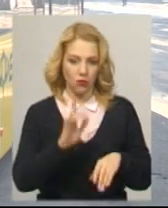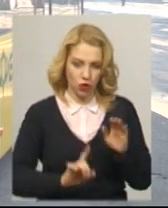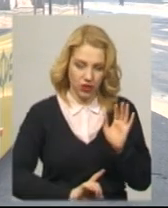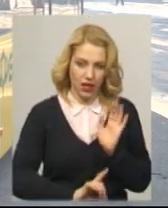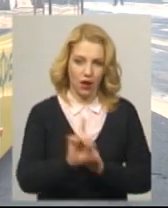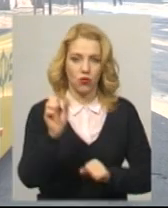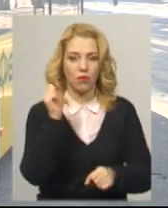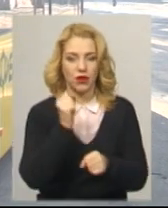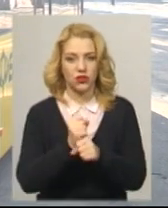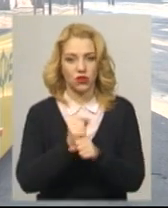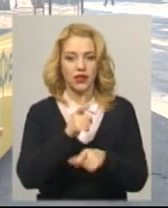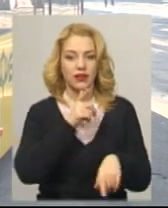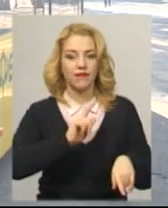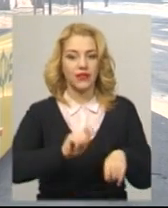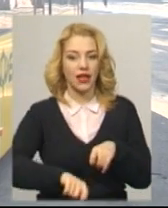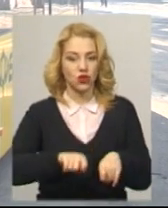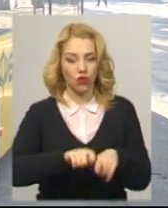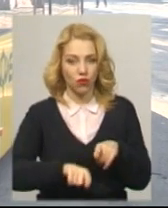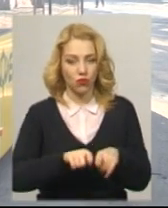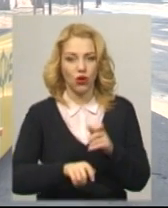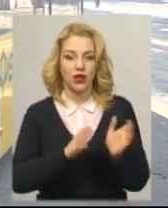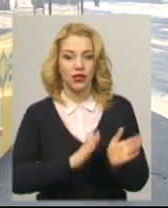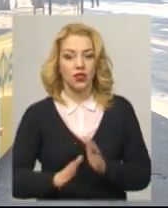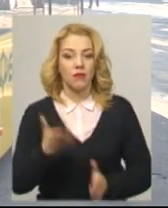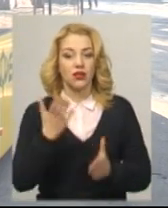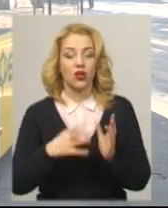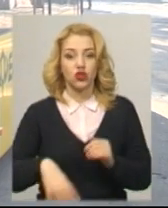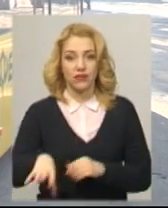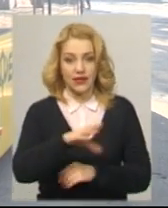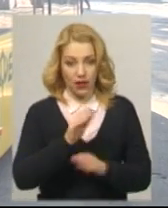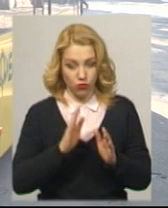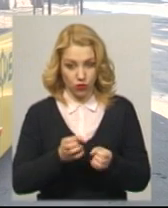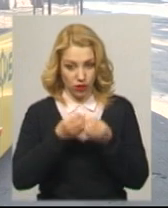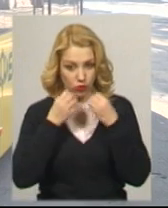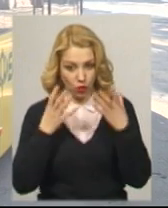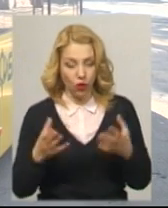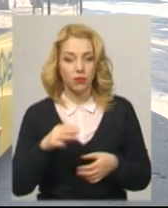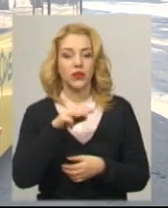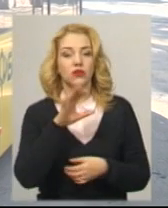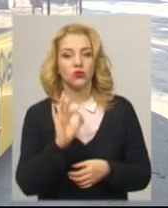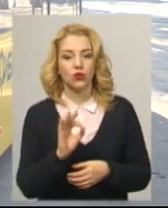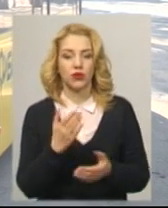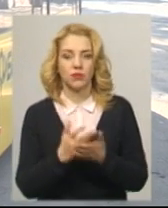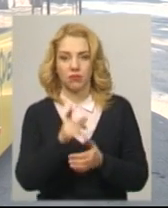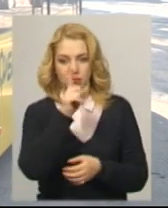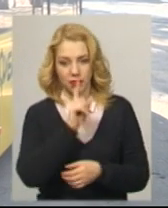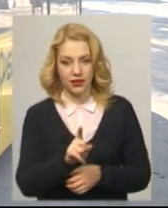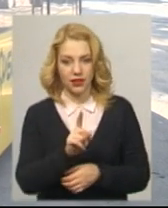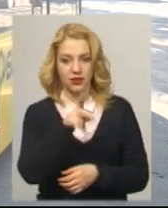режимі. Якщо все буде добре, то, відповідно, місяць-два